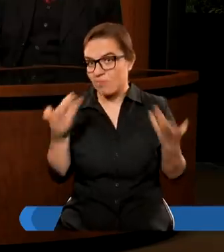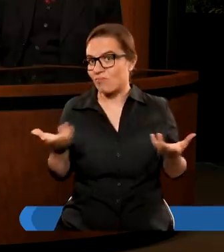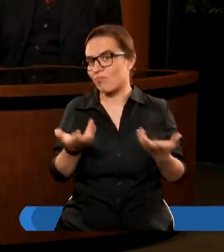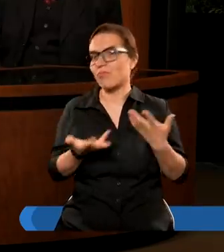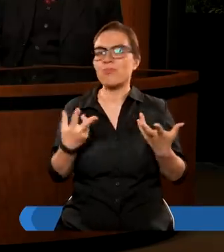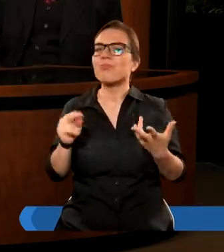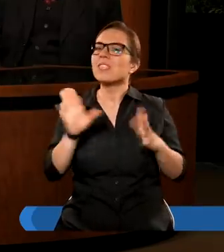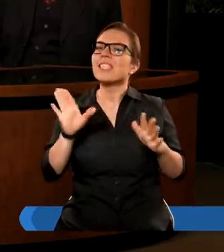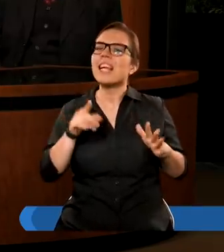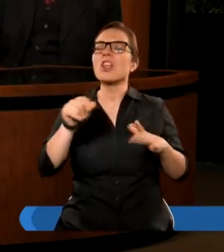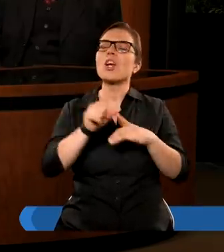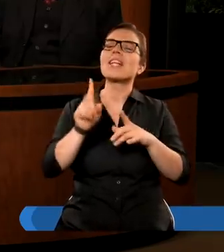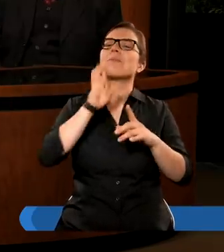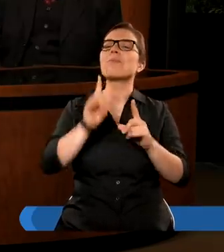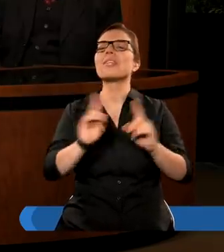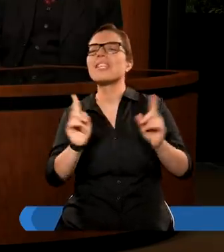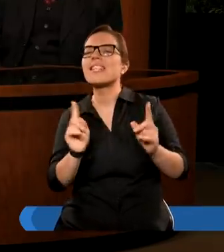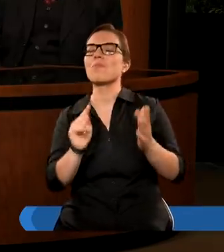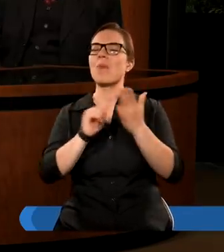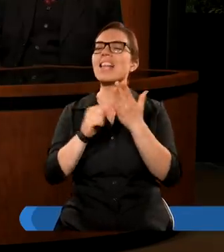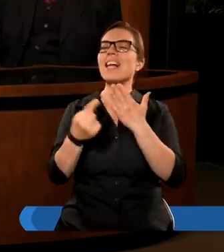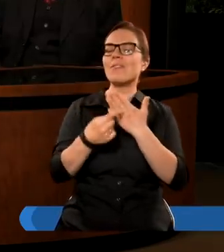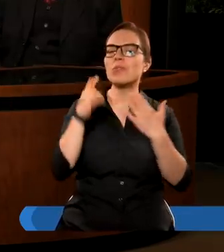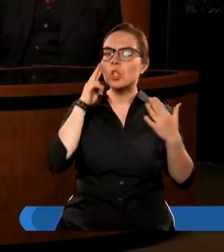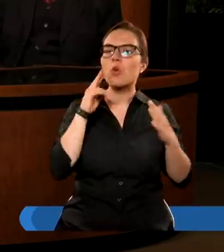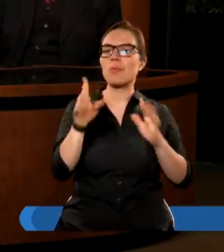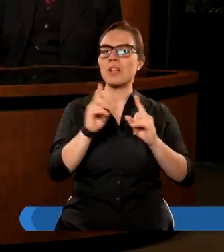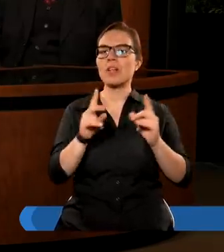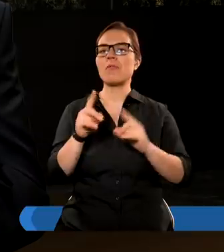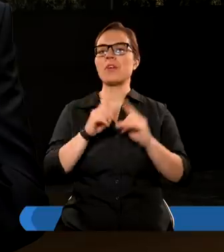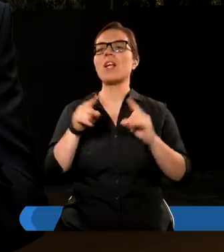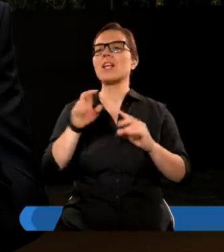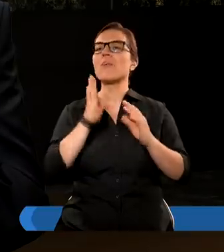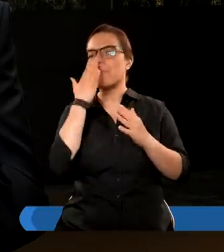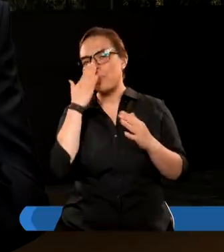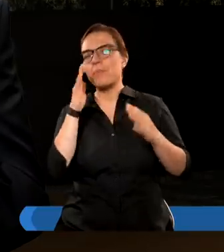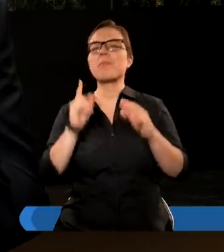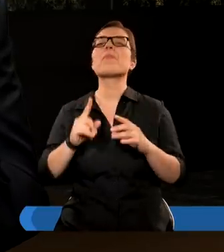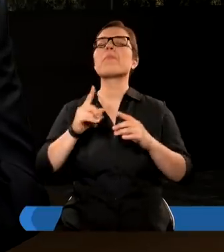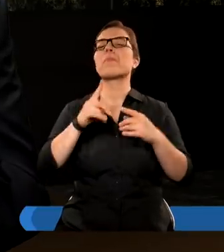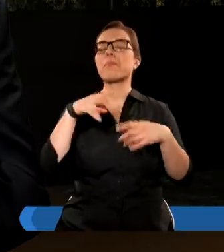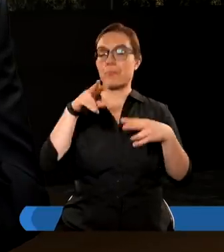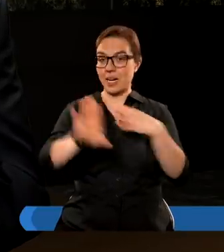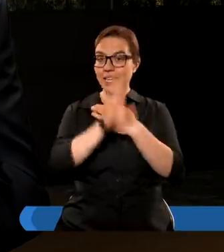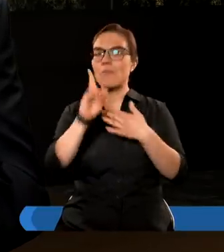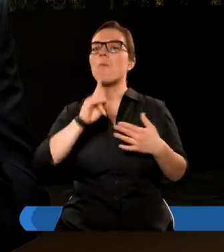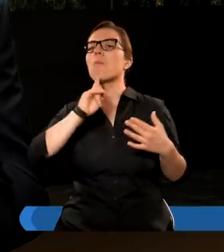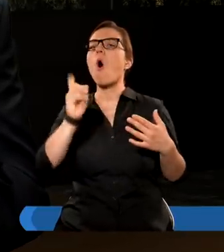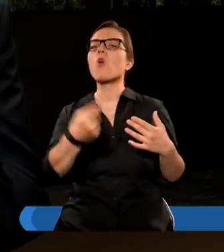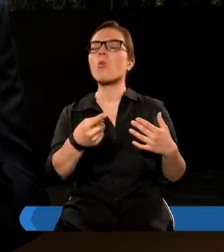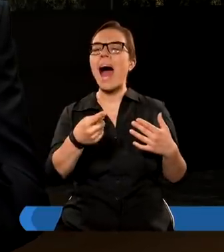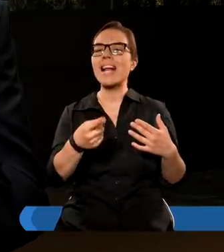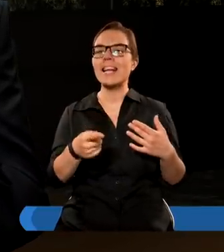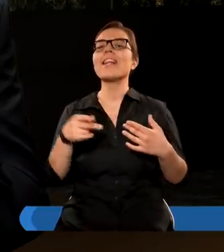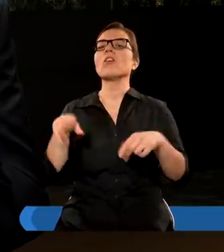Nie, to jest taka figura akurat biblijna i raczej przedstawia posłańca. Więc są